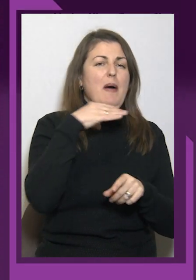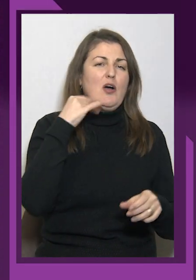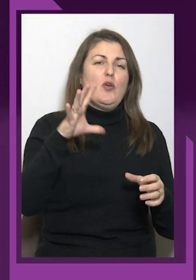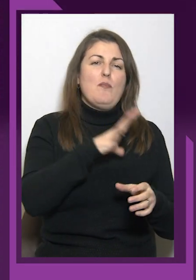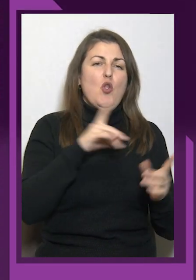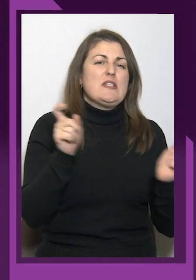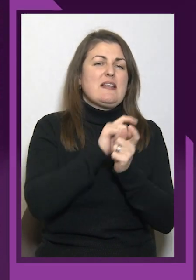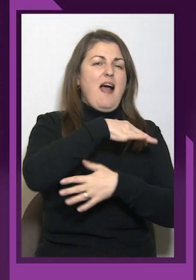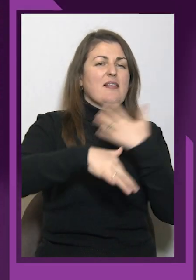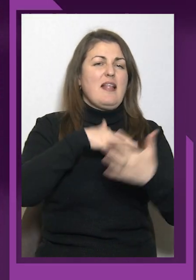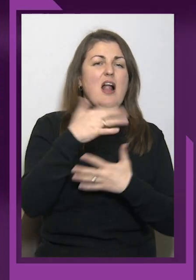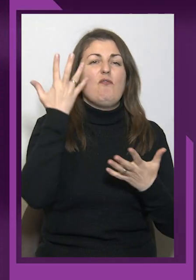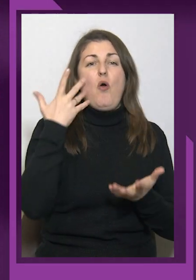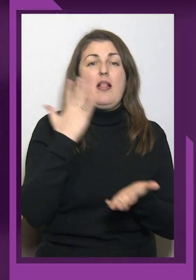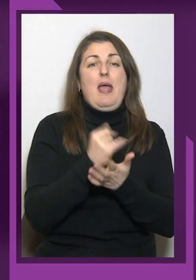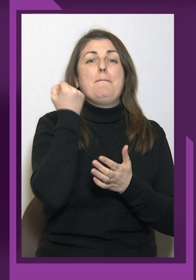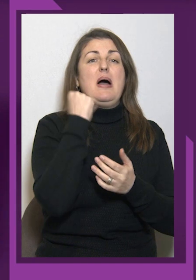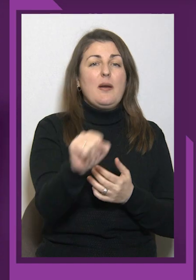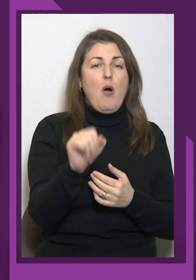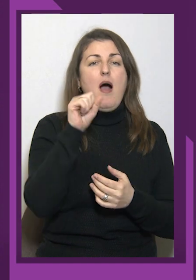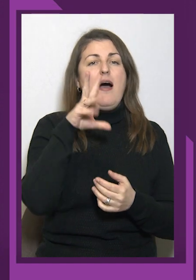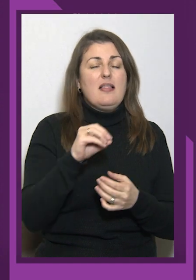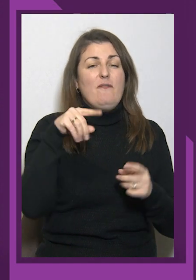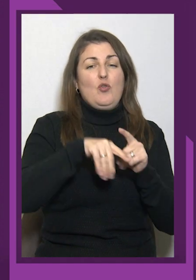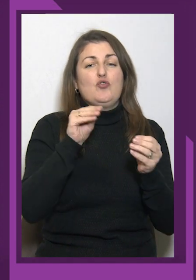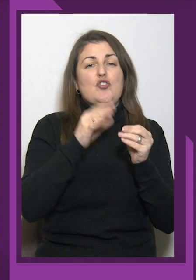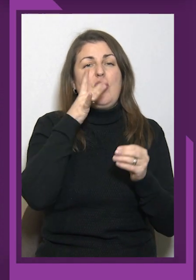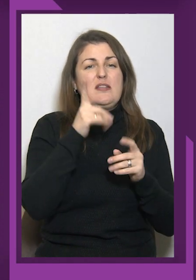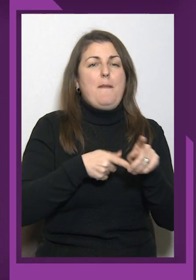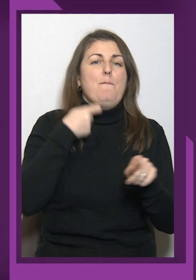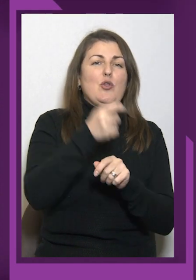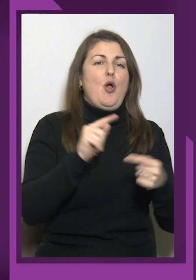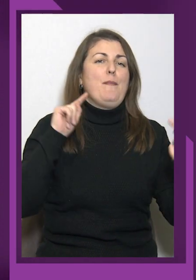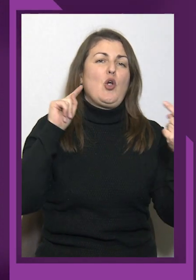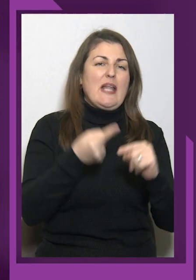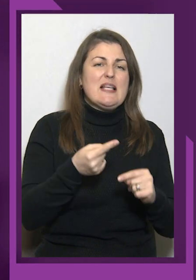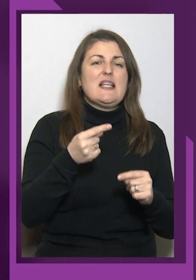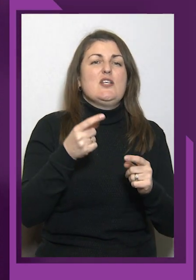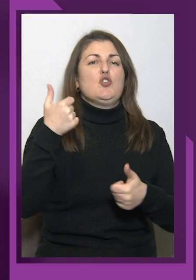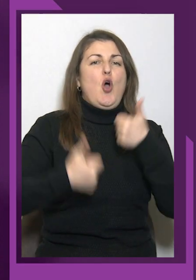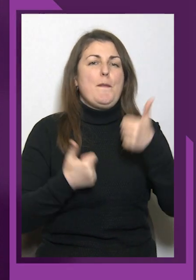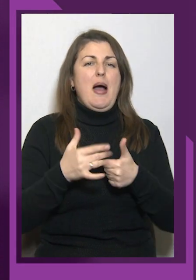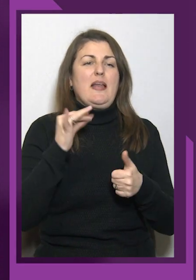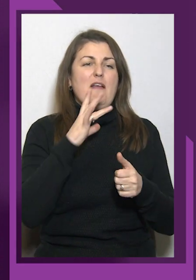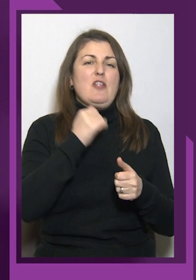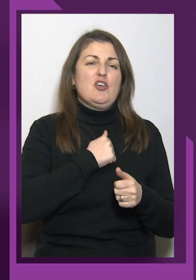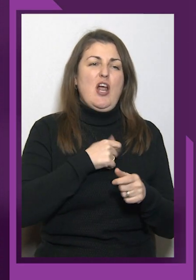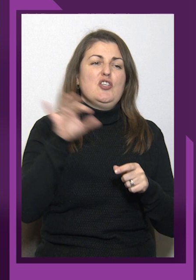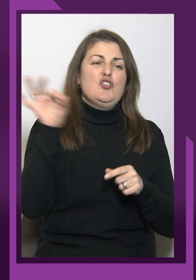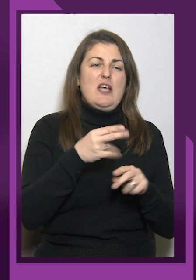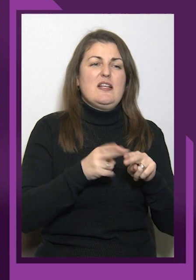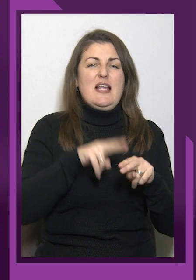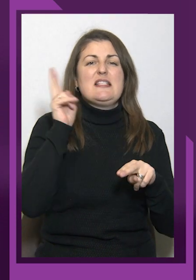в той же час подають протести суперники. І, на жаль, часто це завершувалося скандалом, чи тим, що понижували